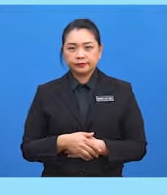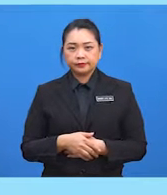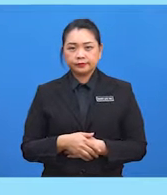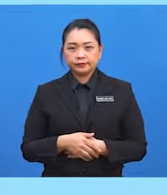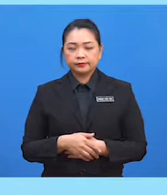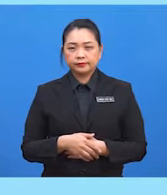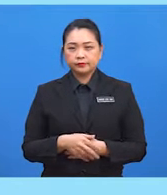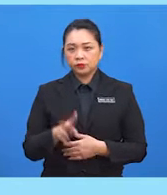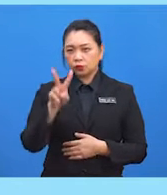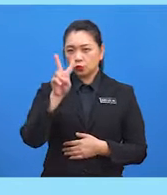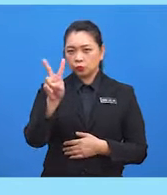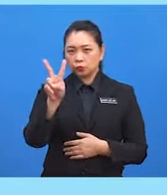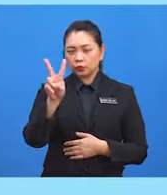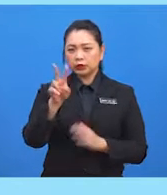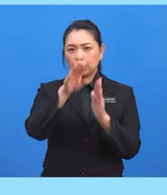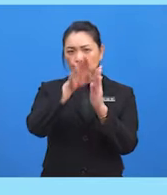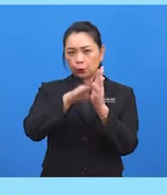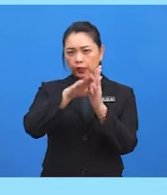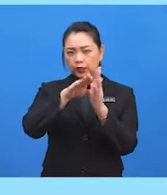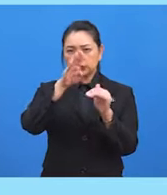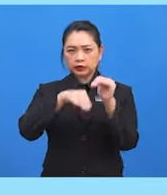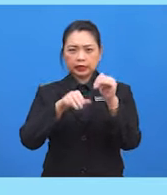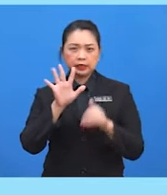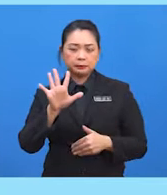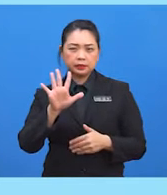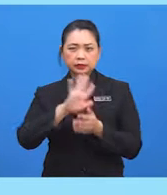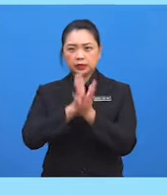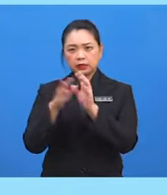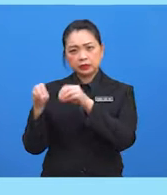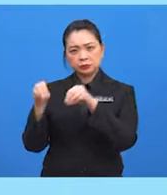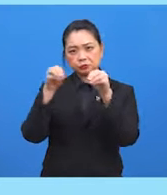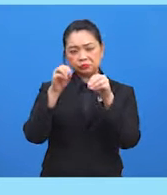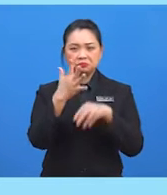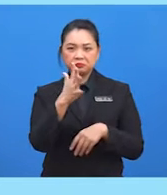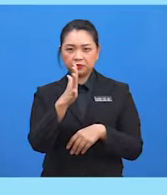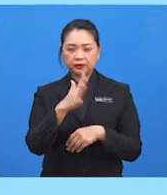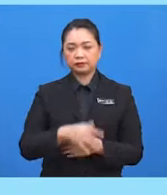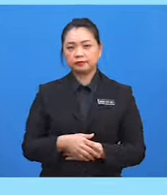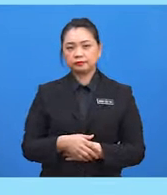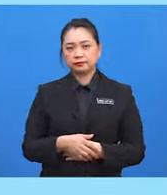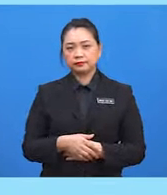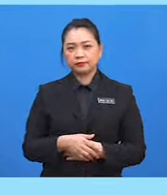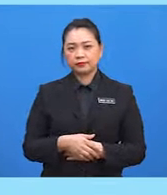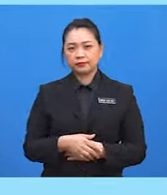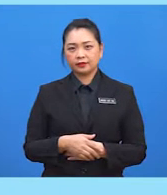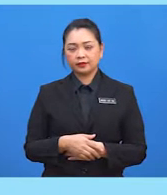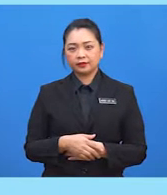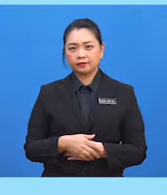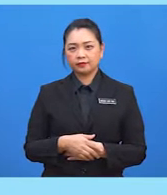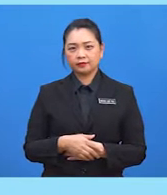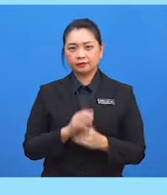nilainya kurang daripada 5. Pembundaran tidak berlaku. Dengan itu,